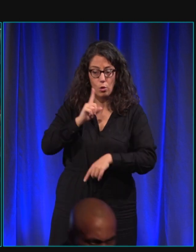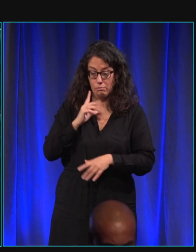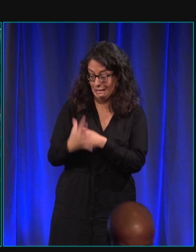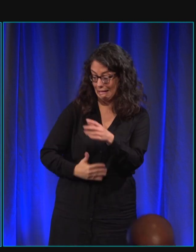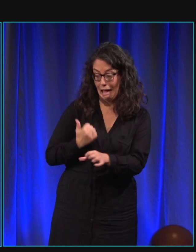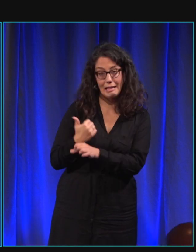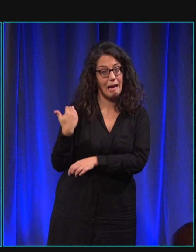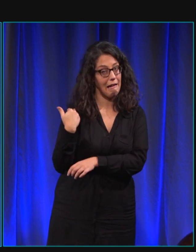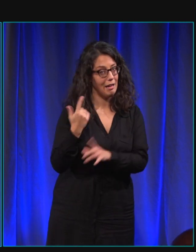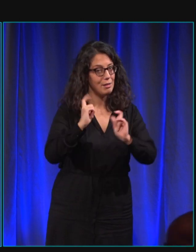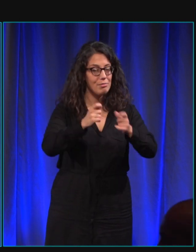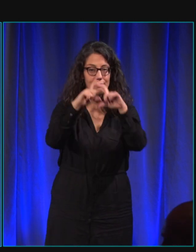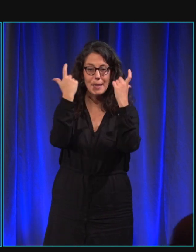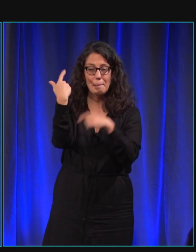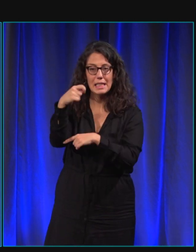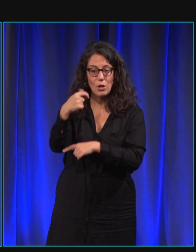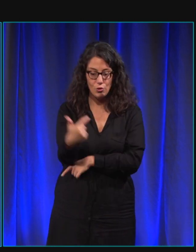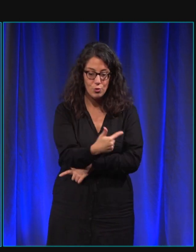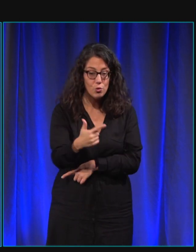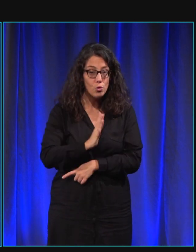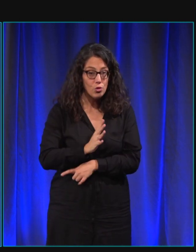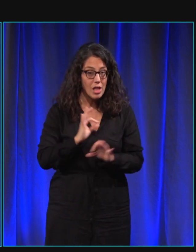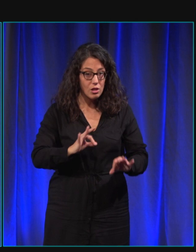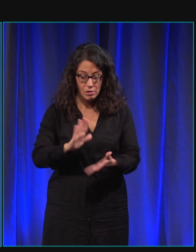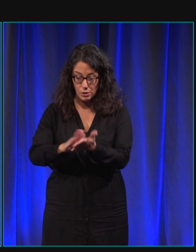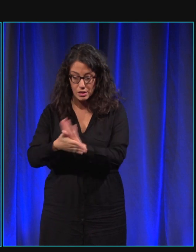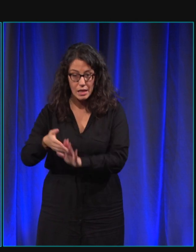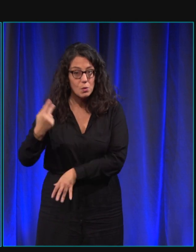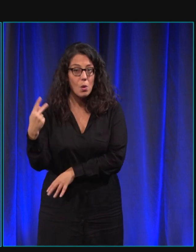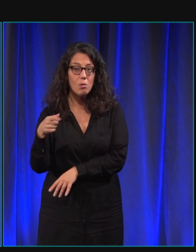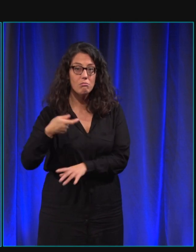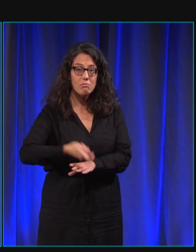année et vos deux chiens ont été formés par cette association.